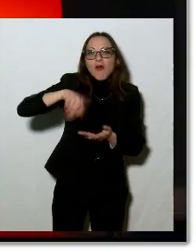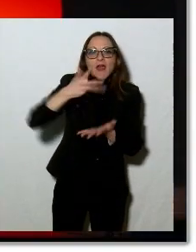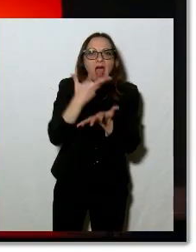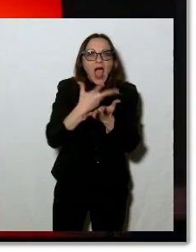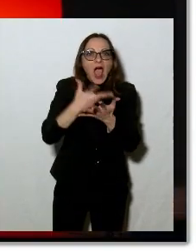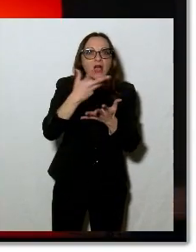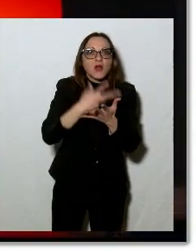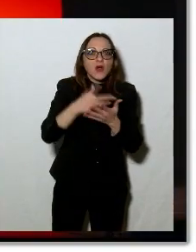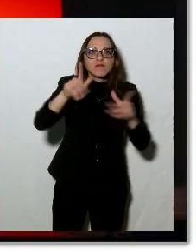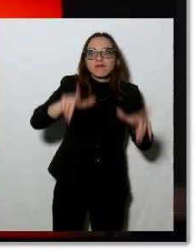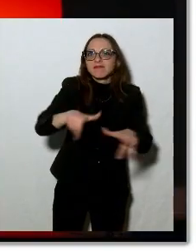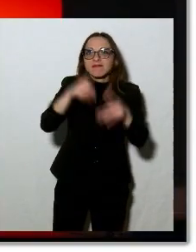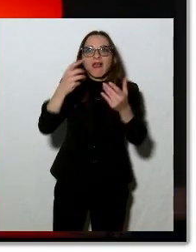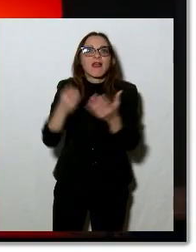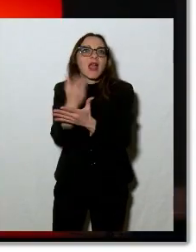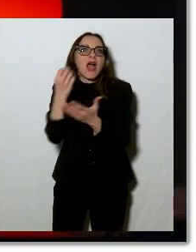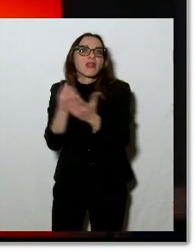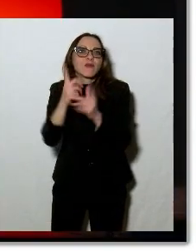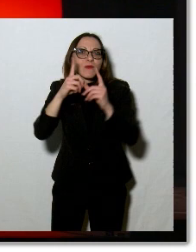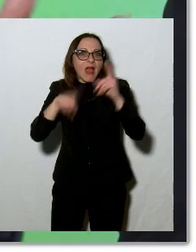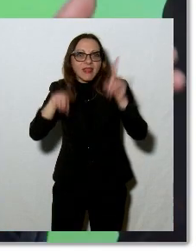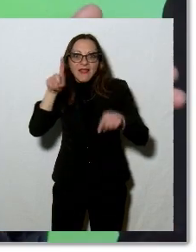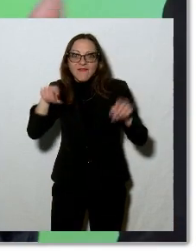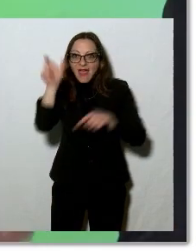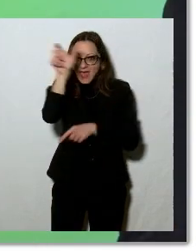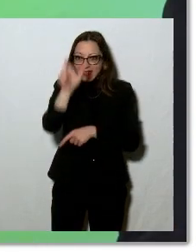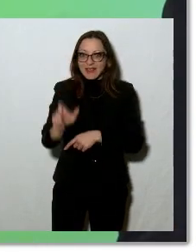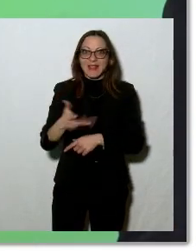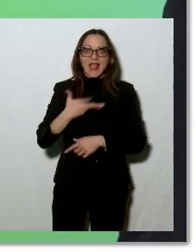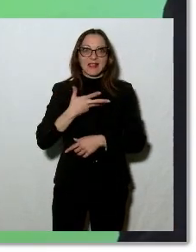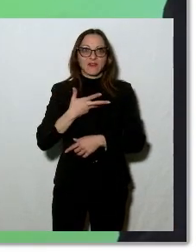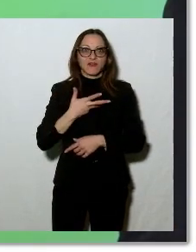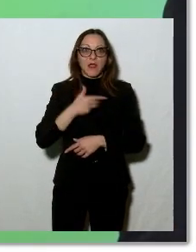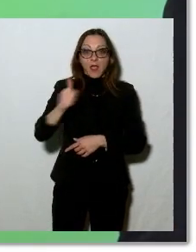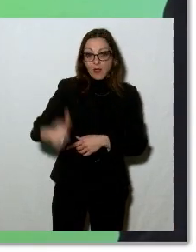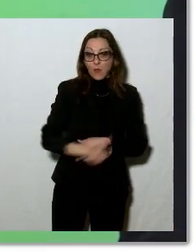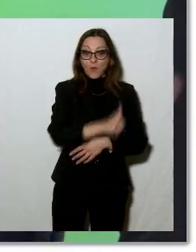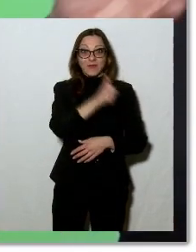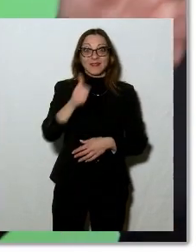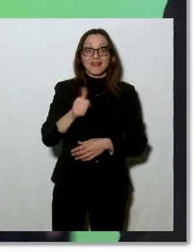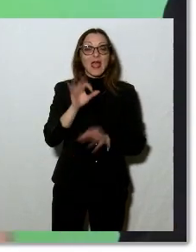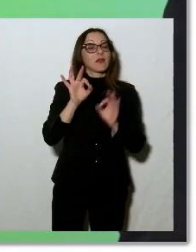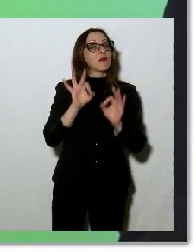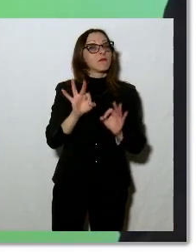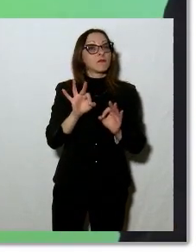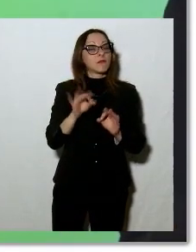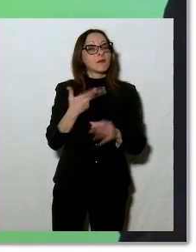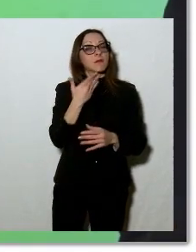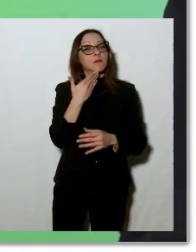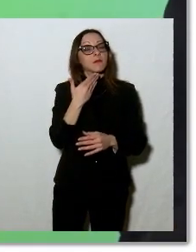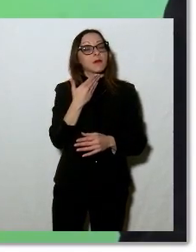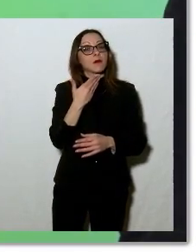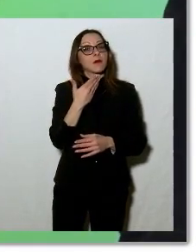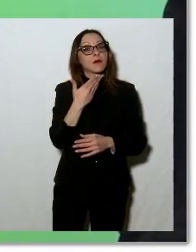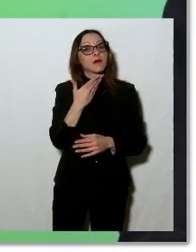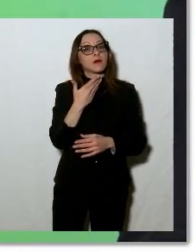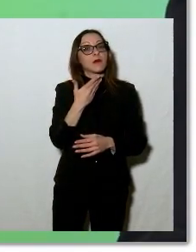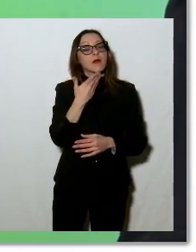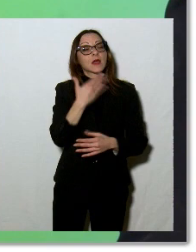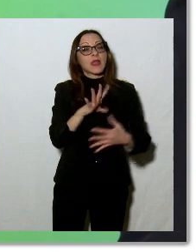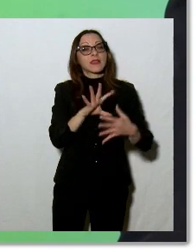biodiversità del nostro paese. Raccontiamo di un paese incredibile. Quest'anno, anche con l'amicizia che